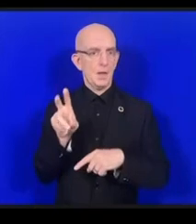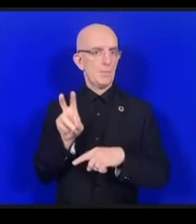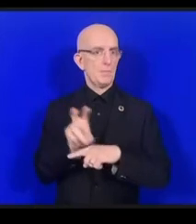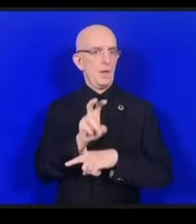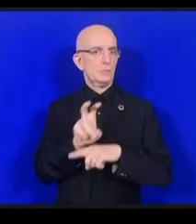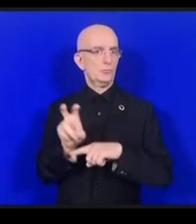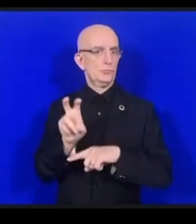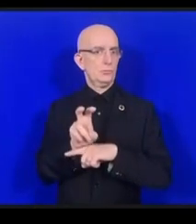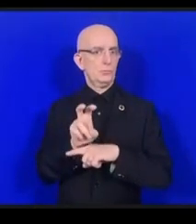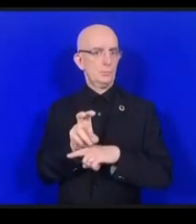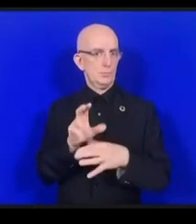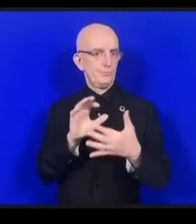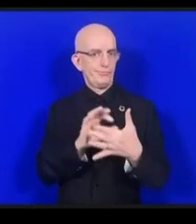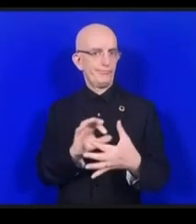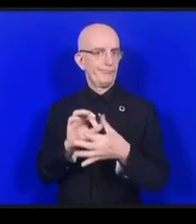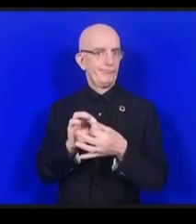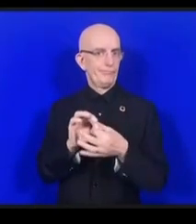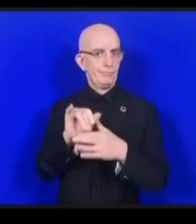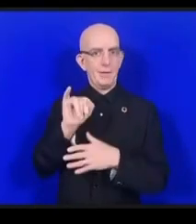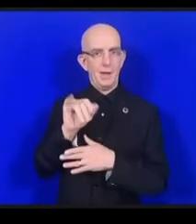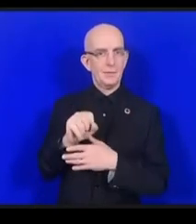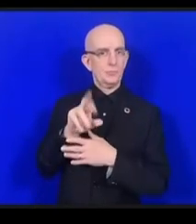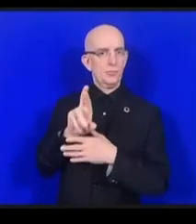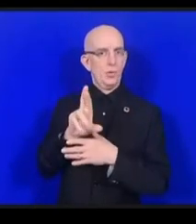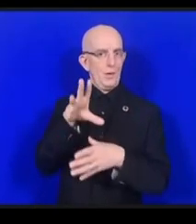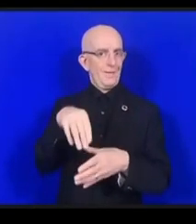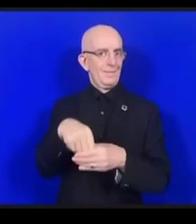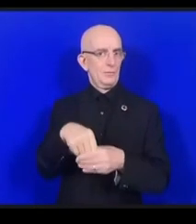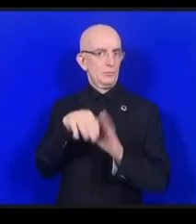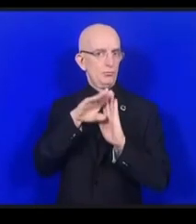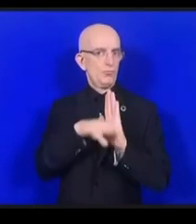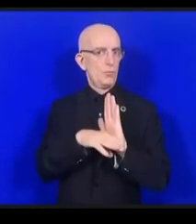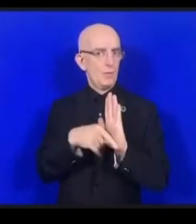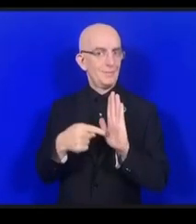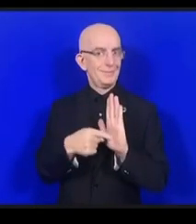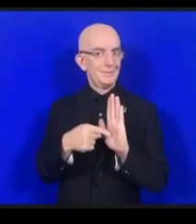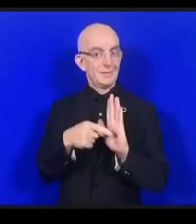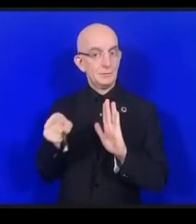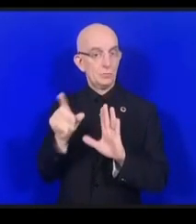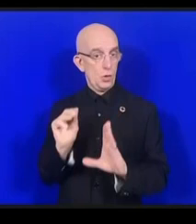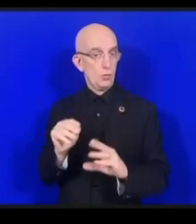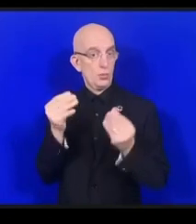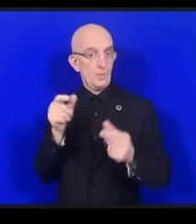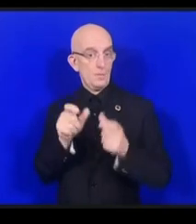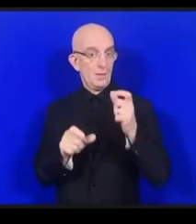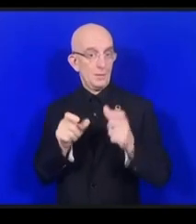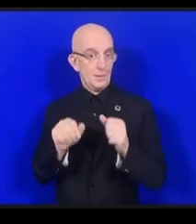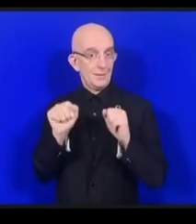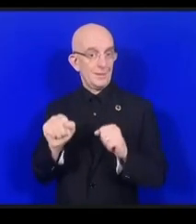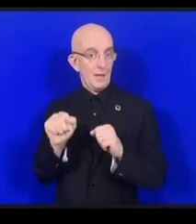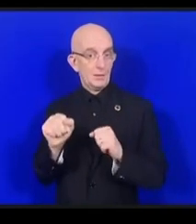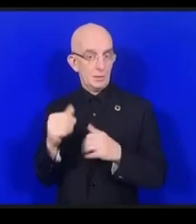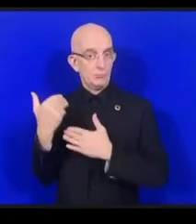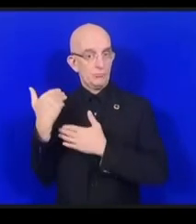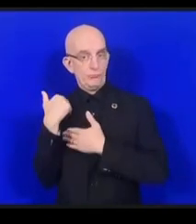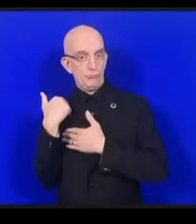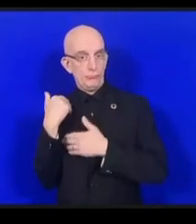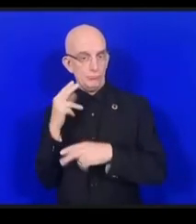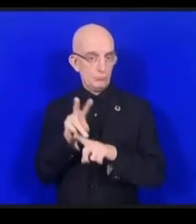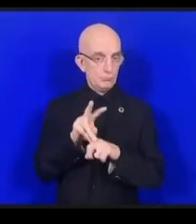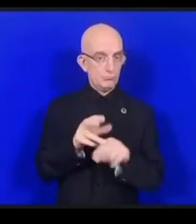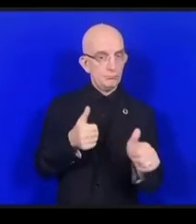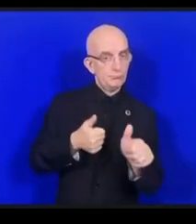continué de voir le pouvoir du rôle des tuteurs qui peuvent nous aider dans le programme de la